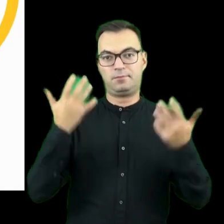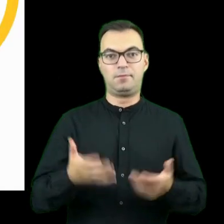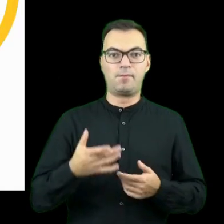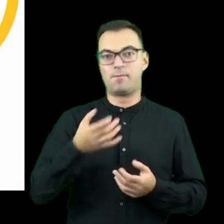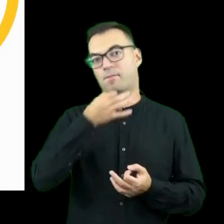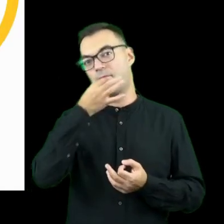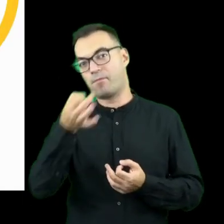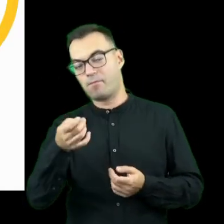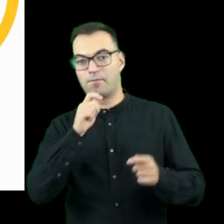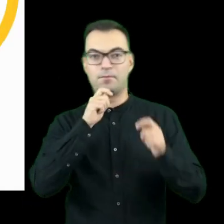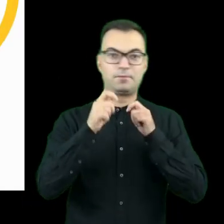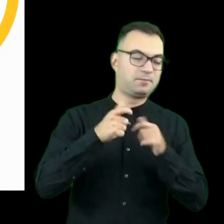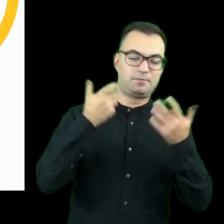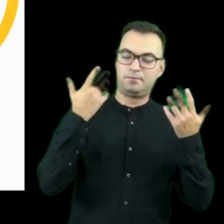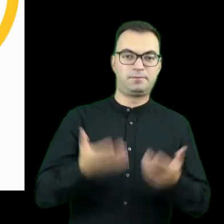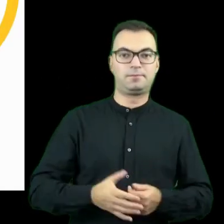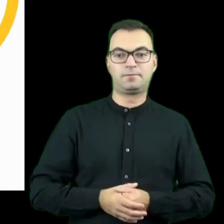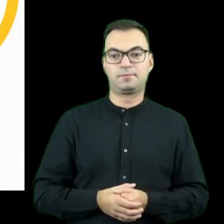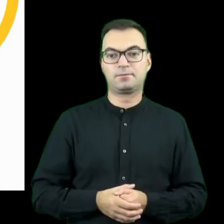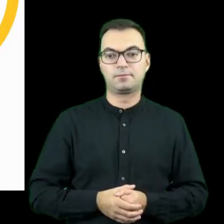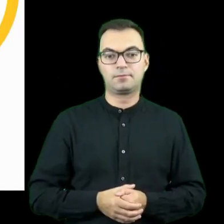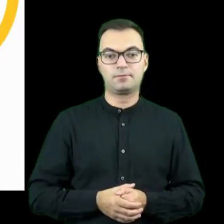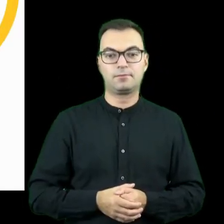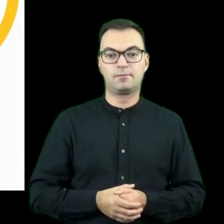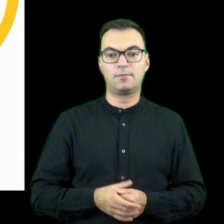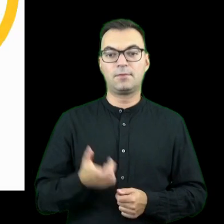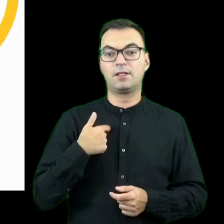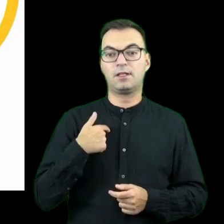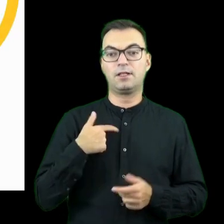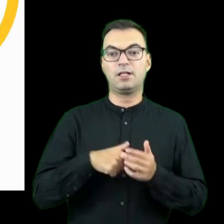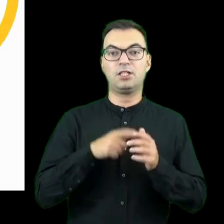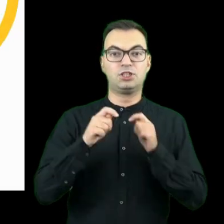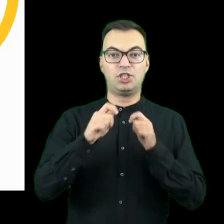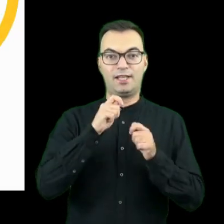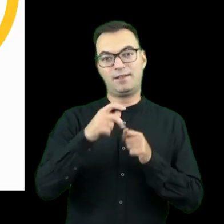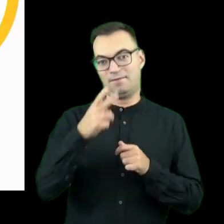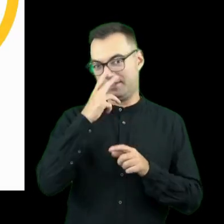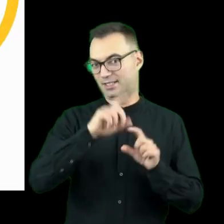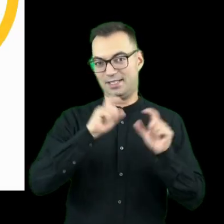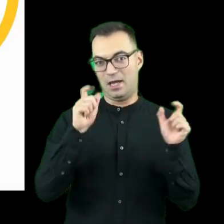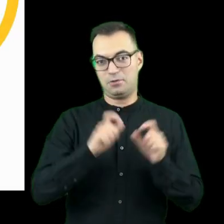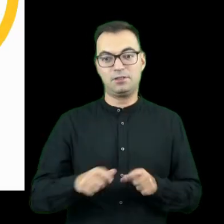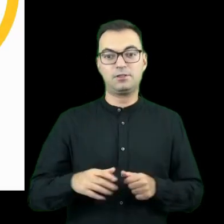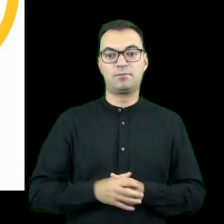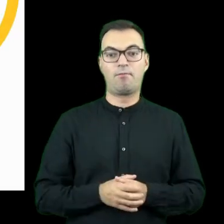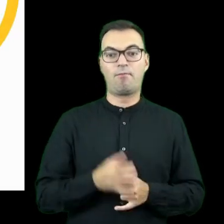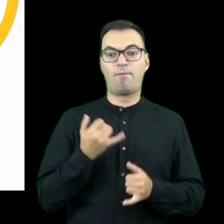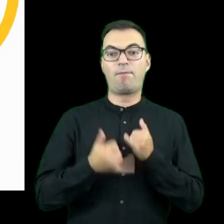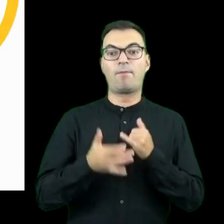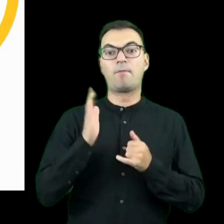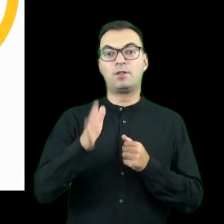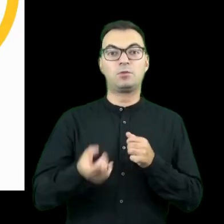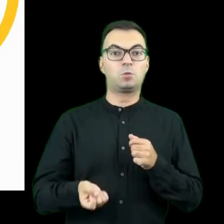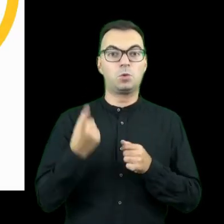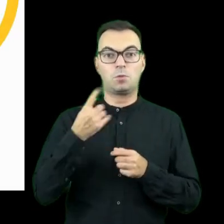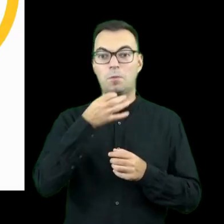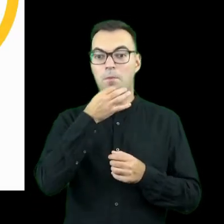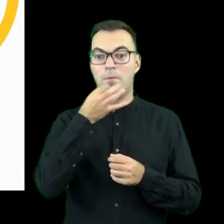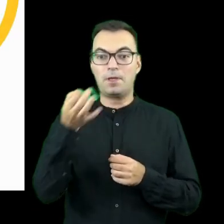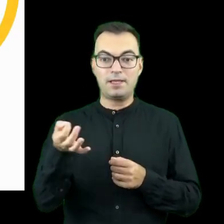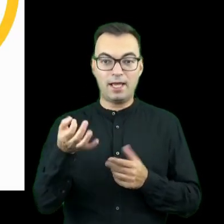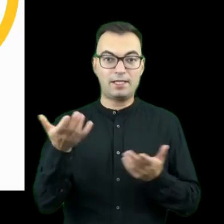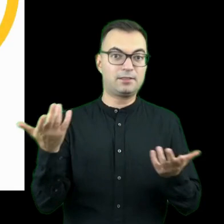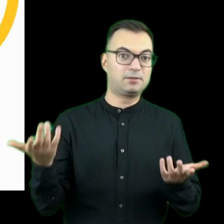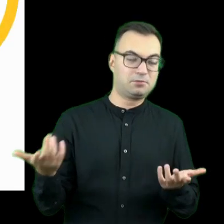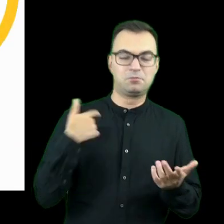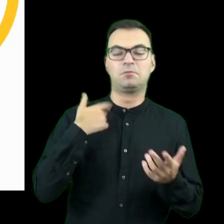pytanie, skomentować, cokolwiek i tak dalej. ten czat mam cały czas w podglądzie, więc jeżeli tam się pojawią jakieś pytania, to postaram się na nie